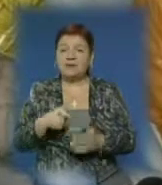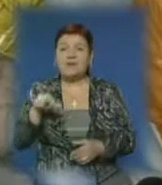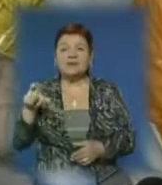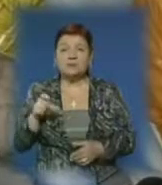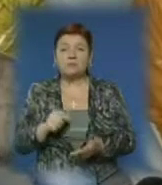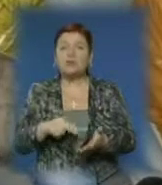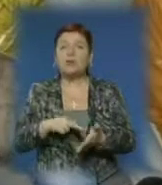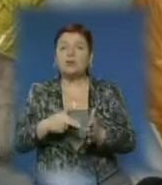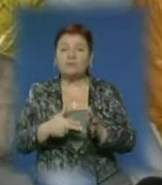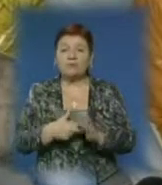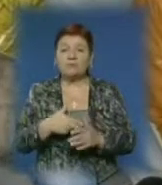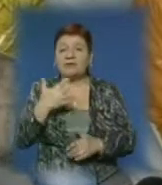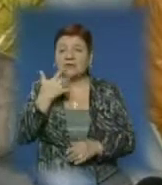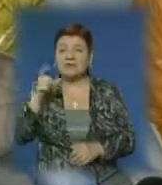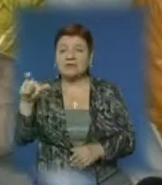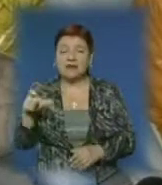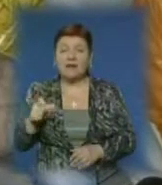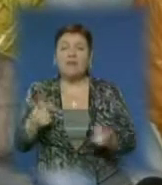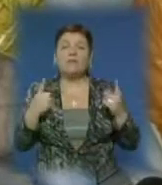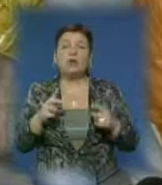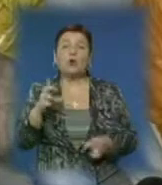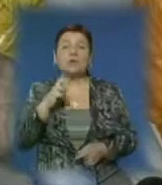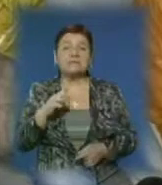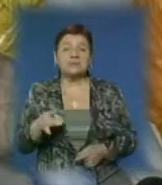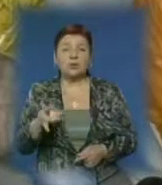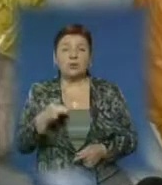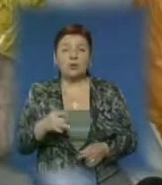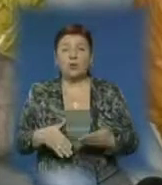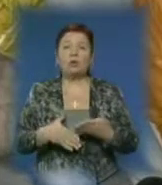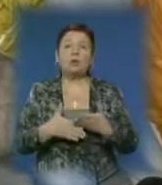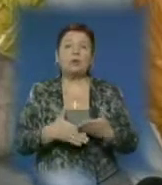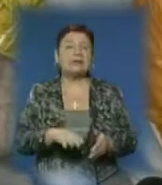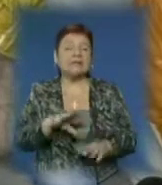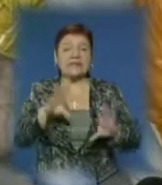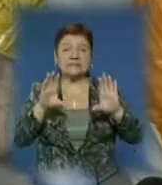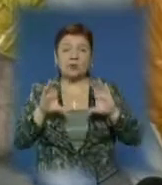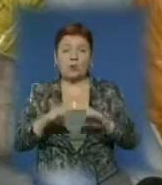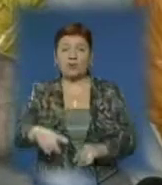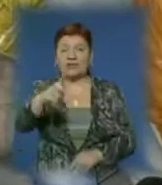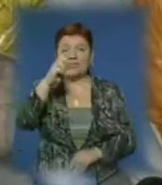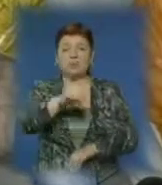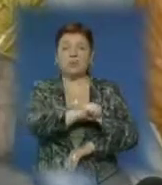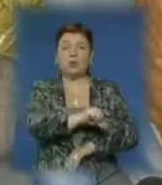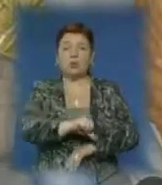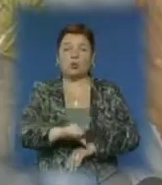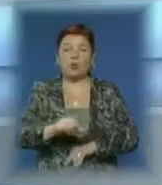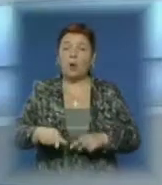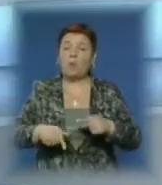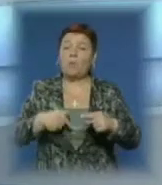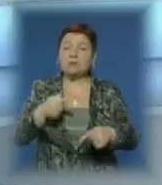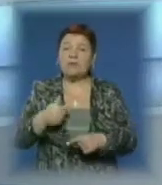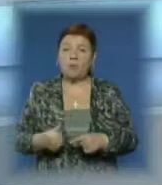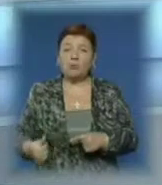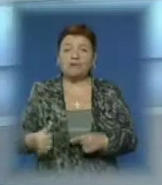планував доправити іноземців до Великобрезнянського району та допомогти їм незаконно перетнути державний кордон поза пунктами пропуску.